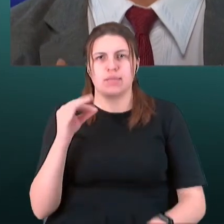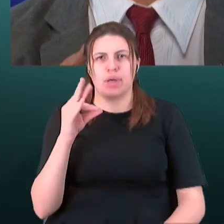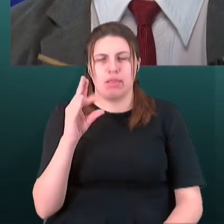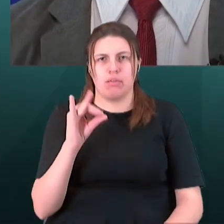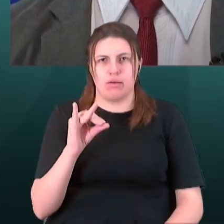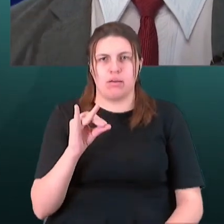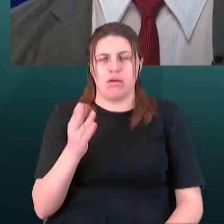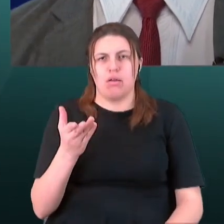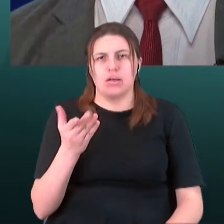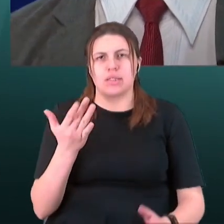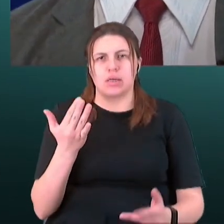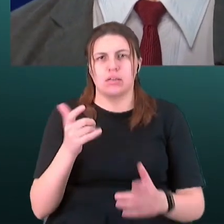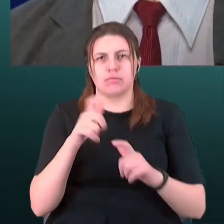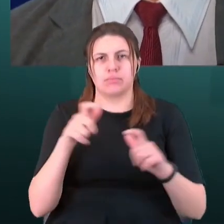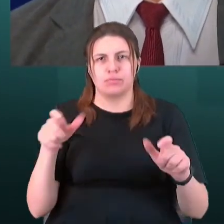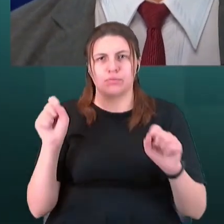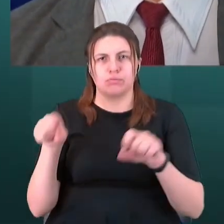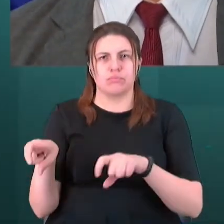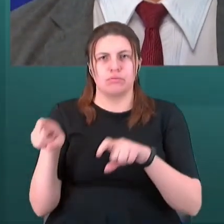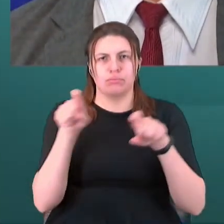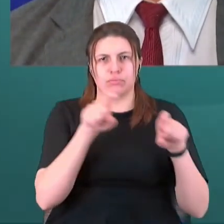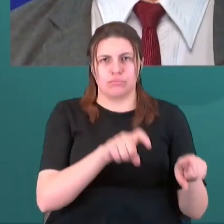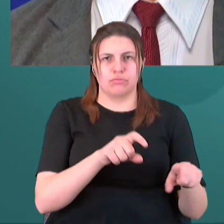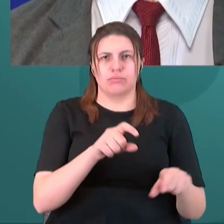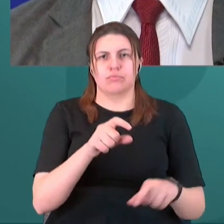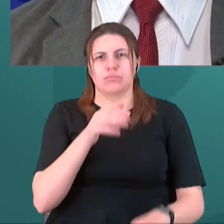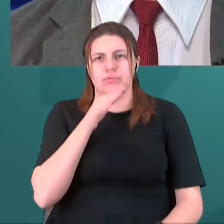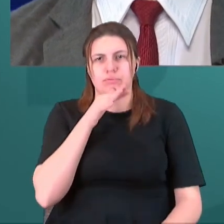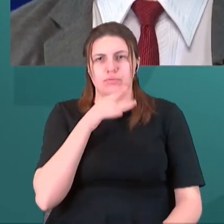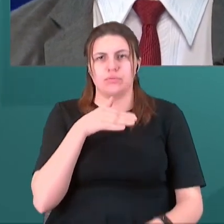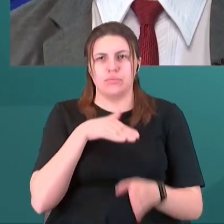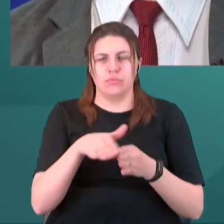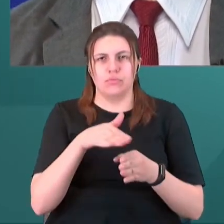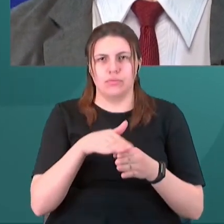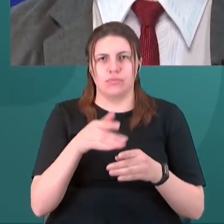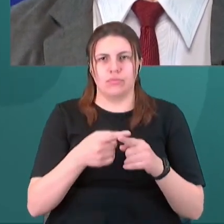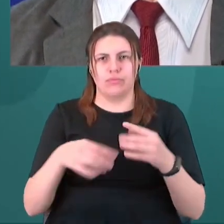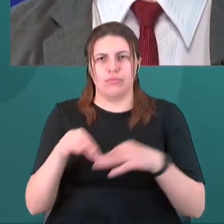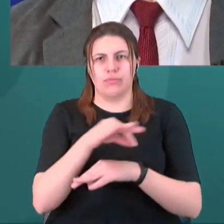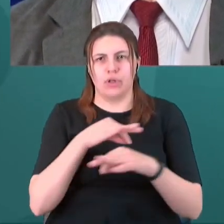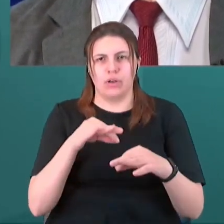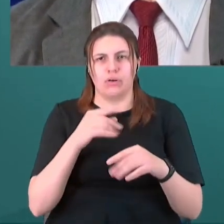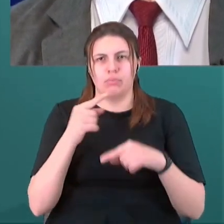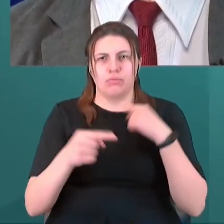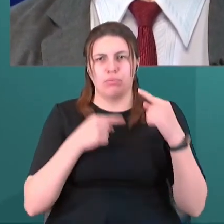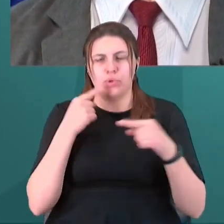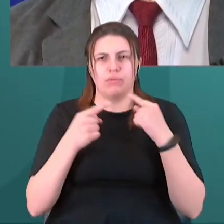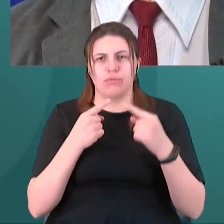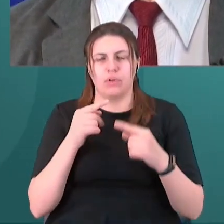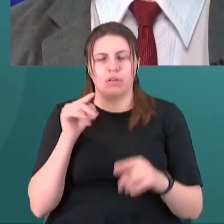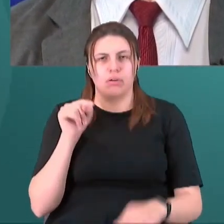під час реалізації цього проєкту? Тут треба розуміти, що мова не йде про те, що, наприклад, колось безпосередньо будуть